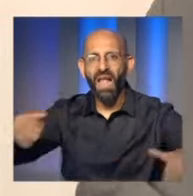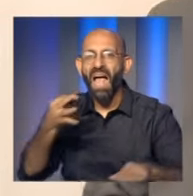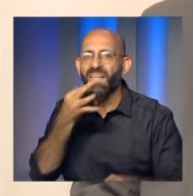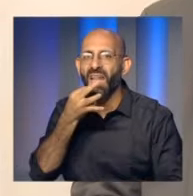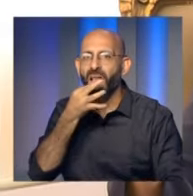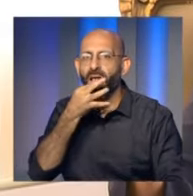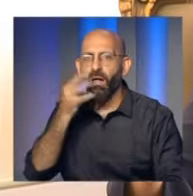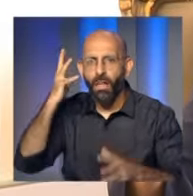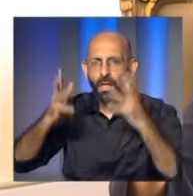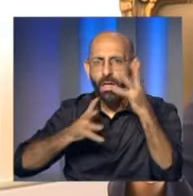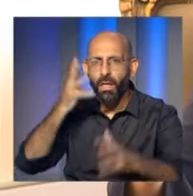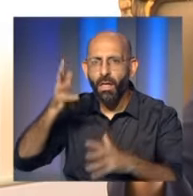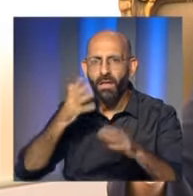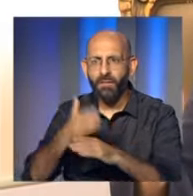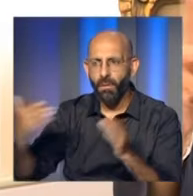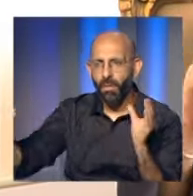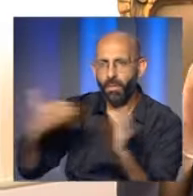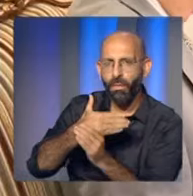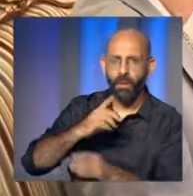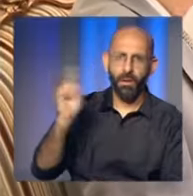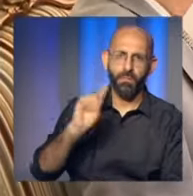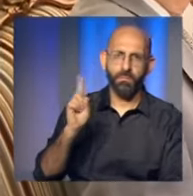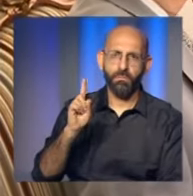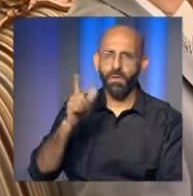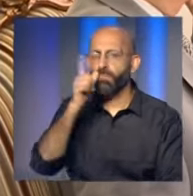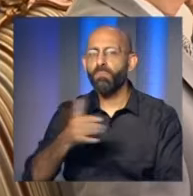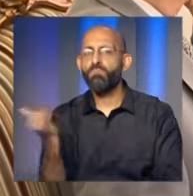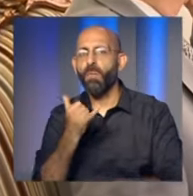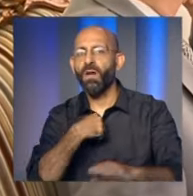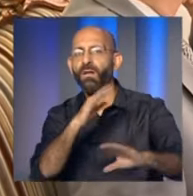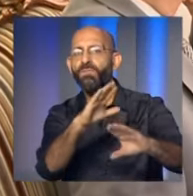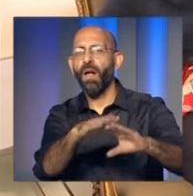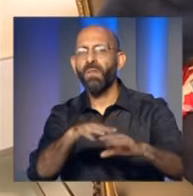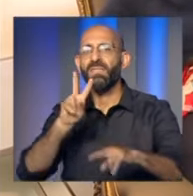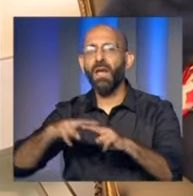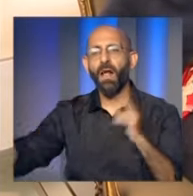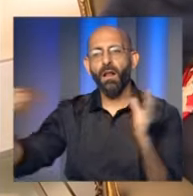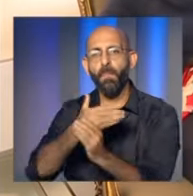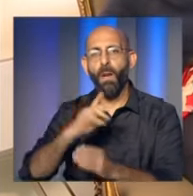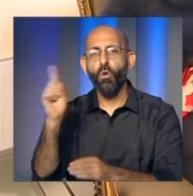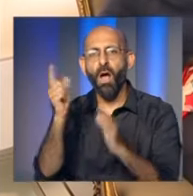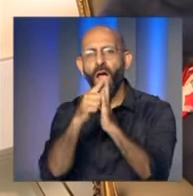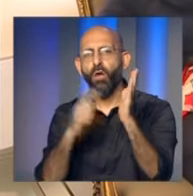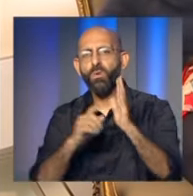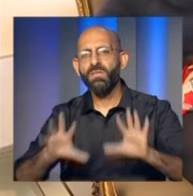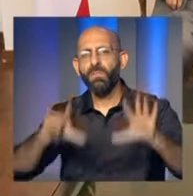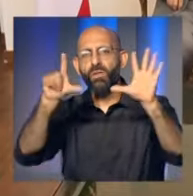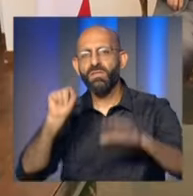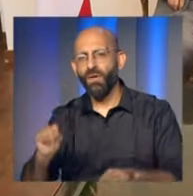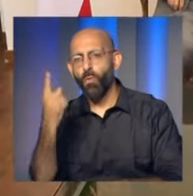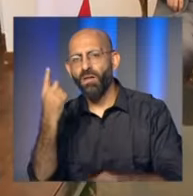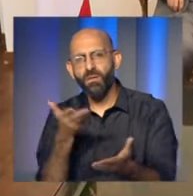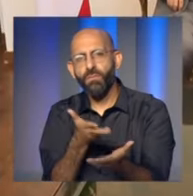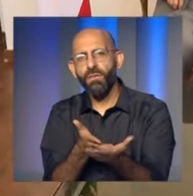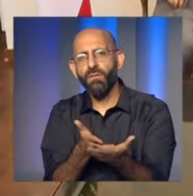التطورات عبر الخط الأزرق تثير القلق بشكل خاص كما نقشت وجوب عودة الأفريقاء إلى وقف الأعمال العدائية وإعادة